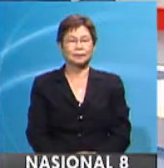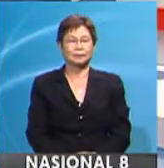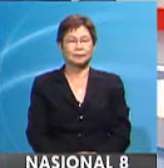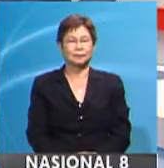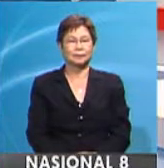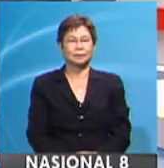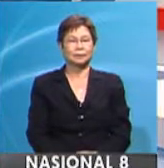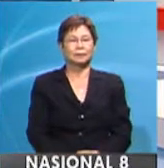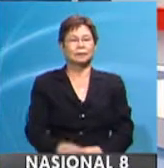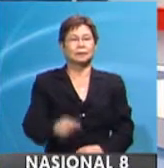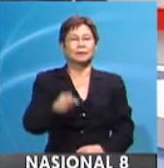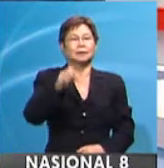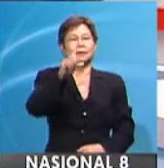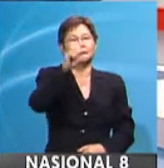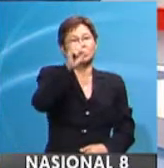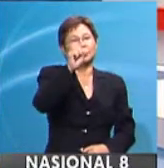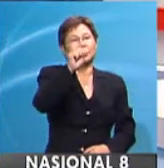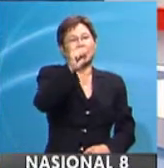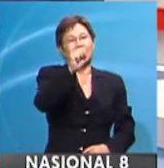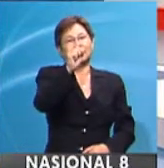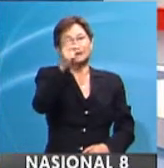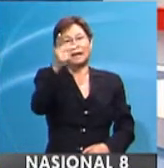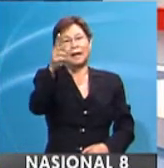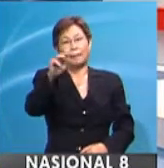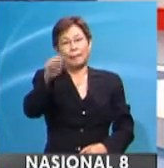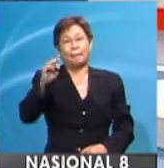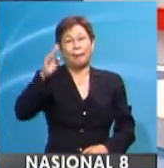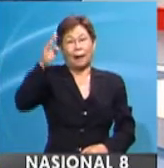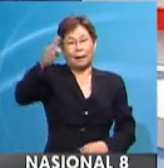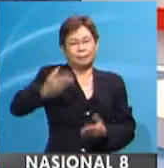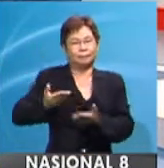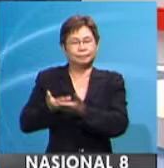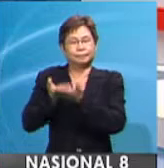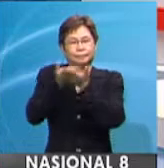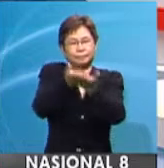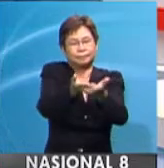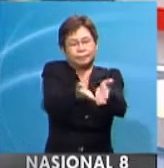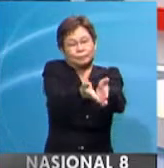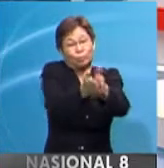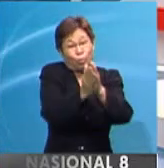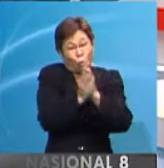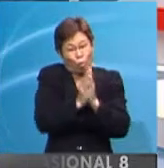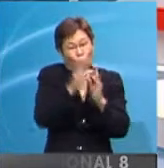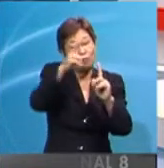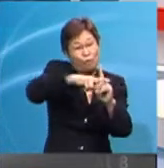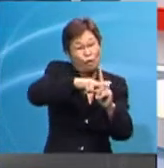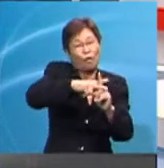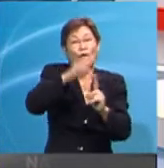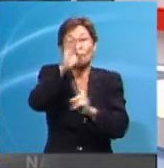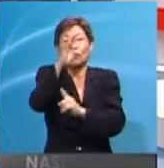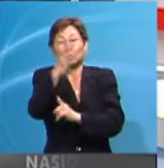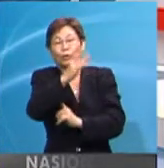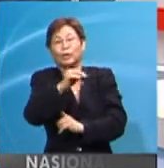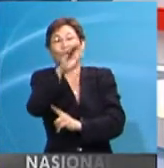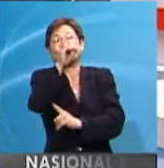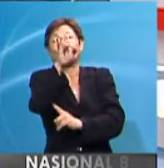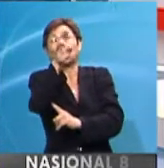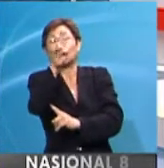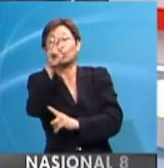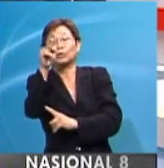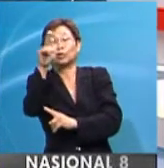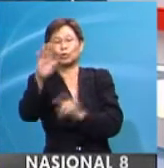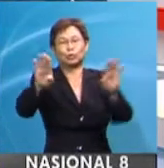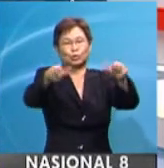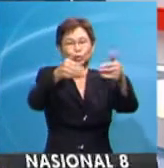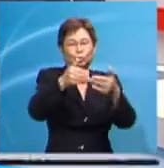Suranjaya Komunikasi dan Multimedia Malaysia, SKMM akan mengemukakan permohonan kepada Facebook dan Youtube untuk menutup